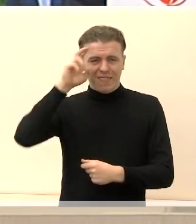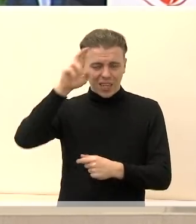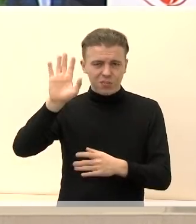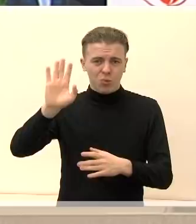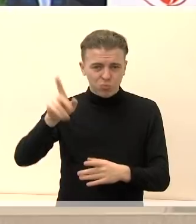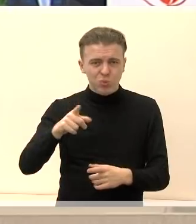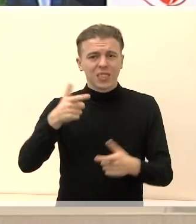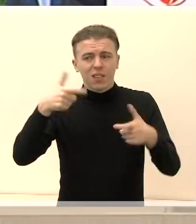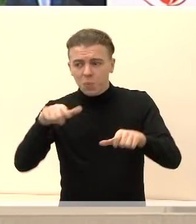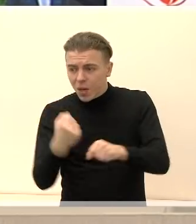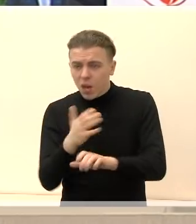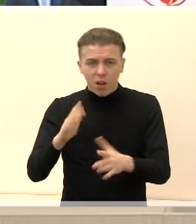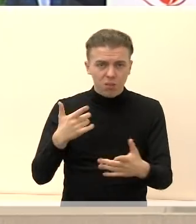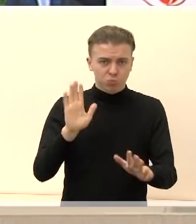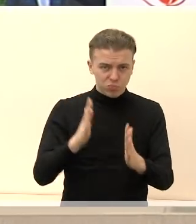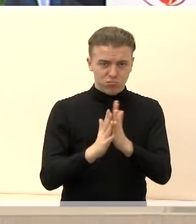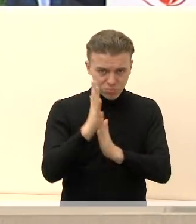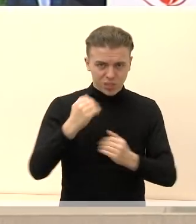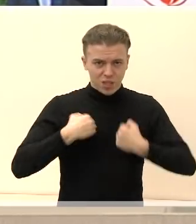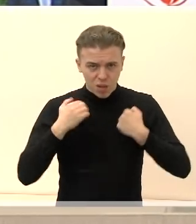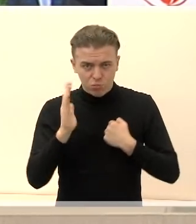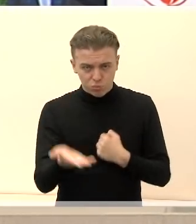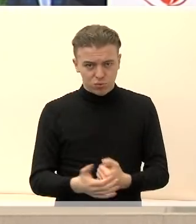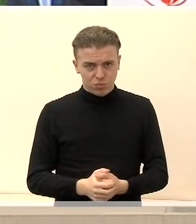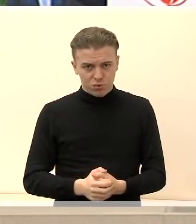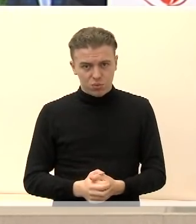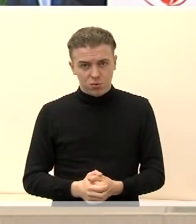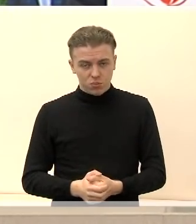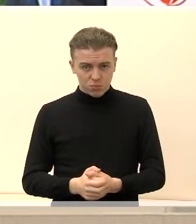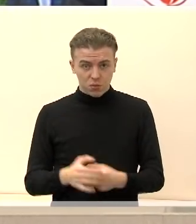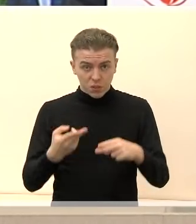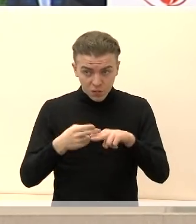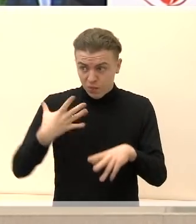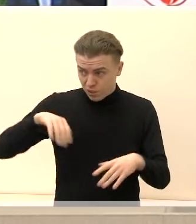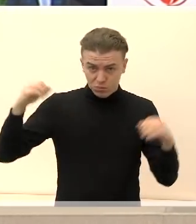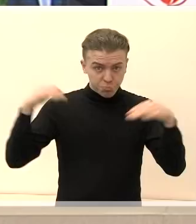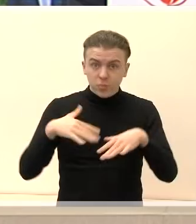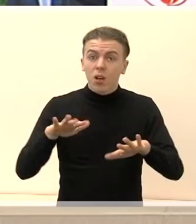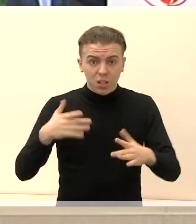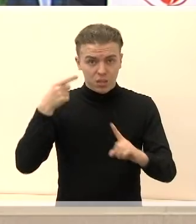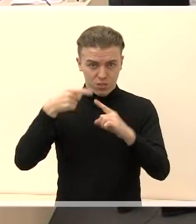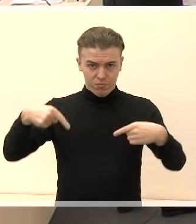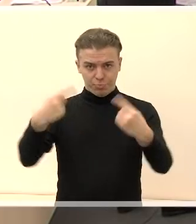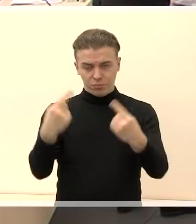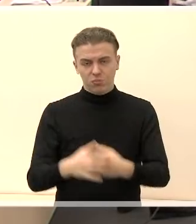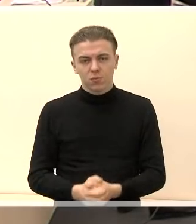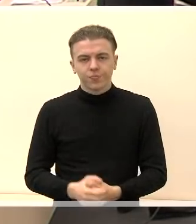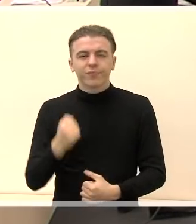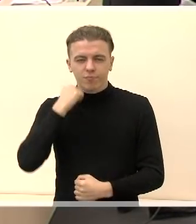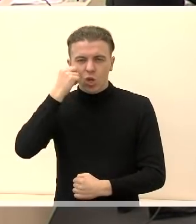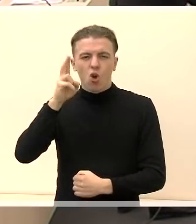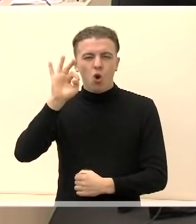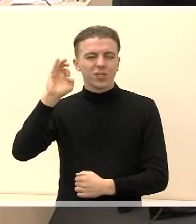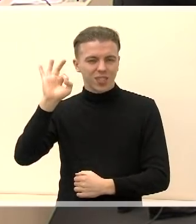savaldybė reikalingus darbus, nepaisant to, kas čia bus valdžiojo. Nes to mes čia visi ateinam. Dėkui. Kostas Sienkauskas.